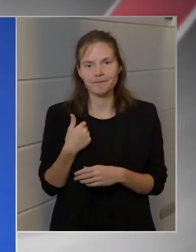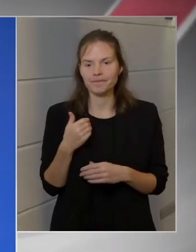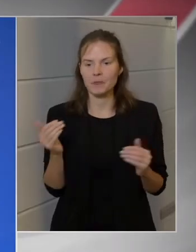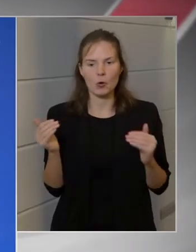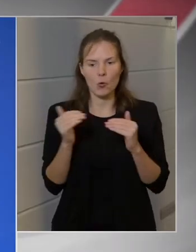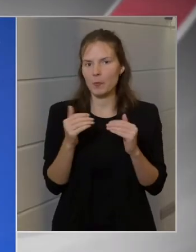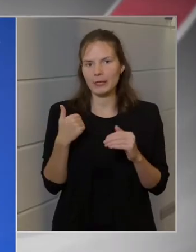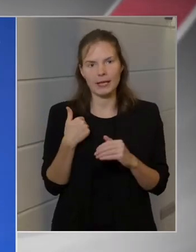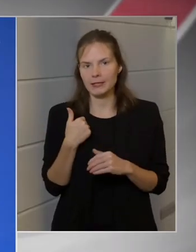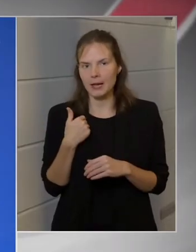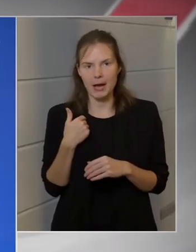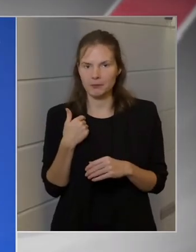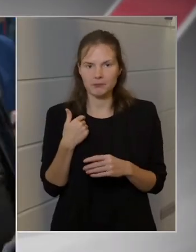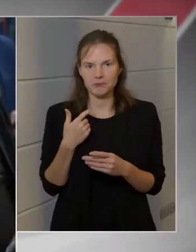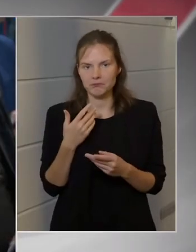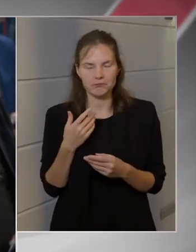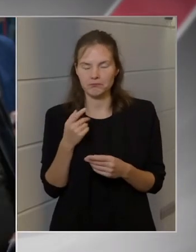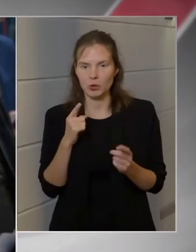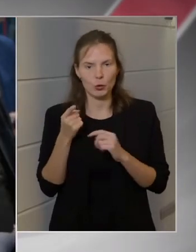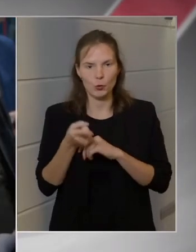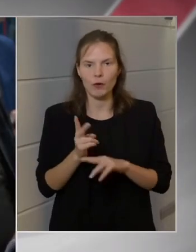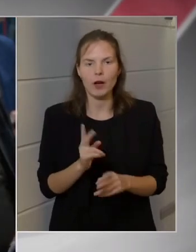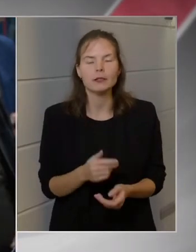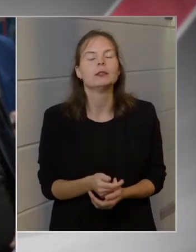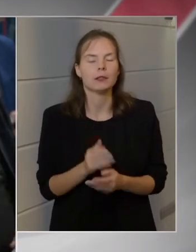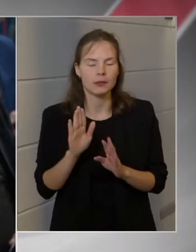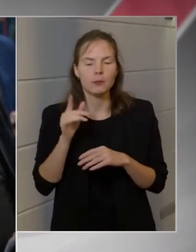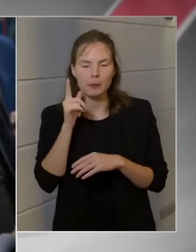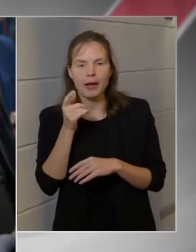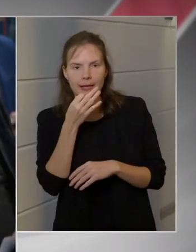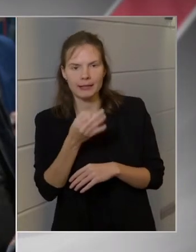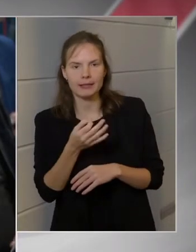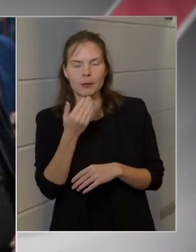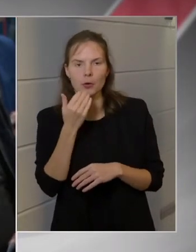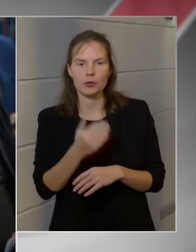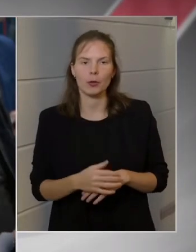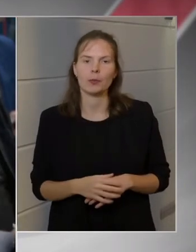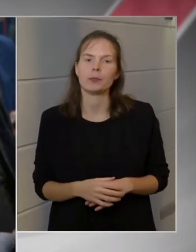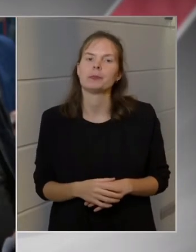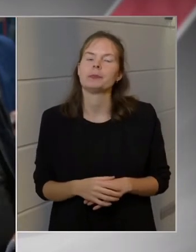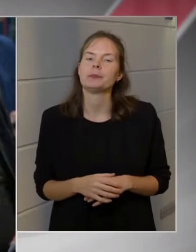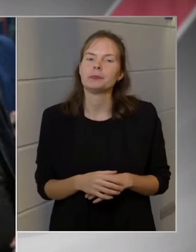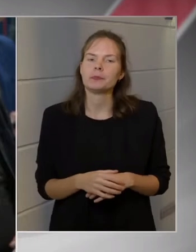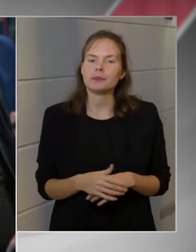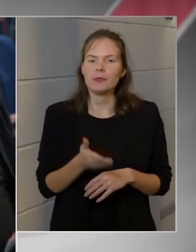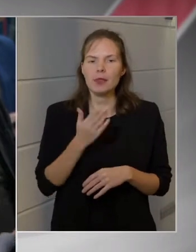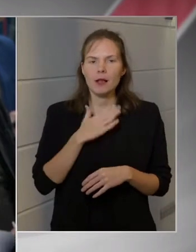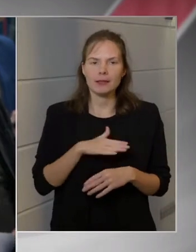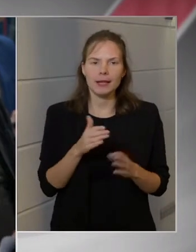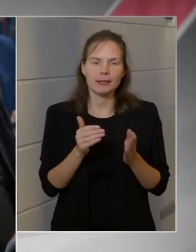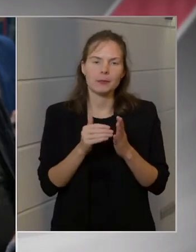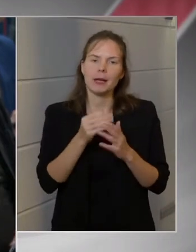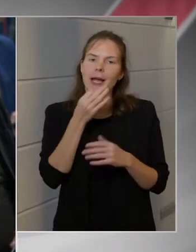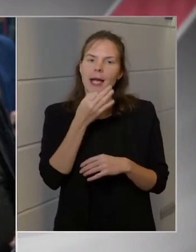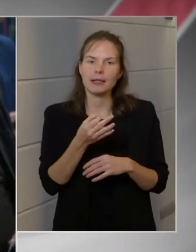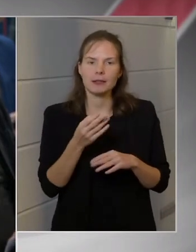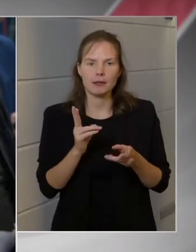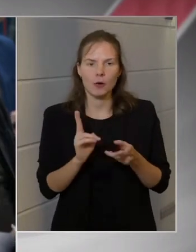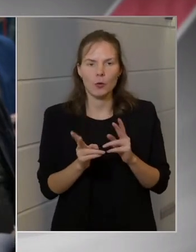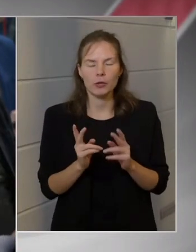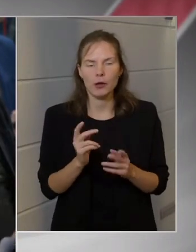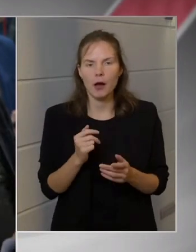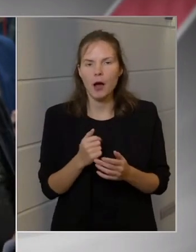kompetenciámat meghaladó kérdés. Meg fogom kérdezni tőlük, köszönöm. Még azt szeretem olyan kérdezni, hogy